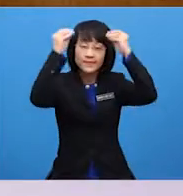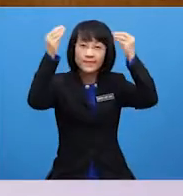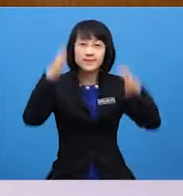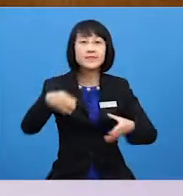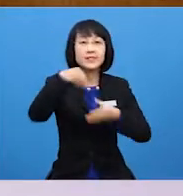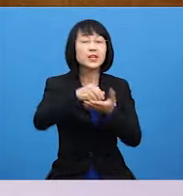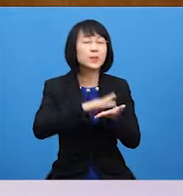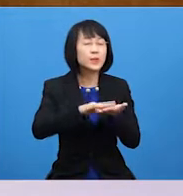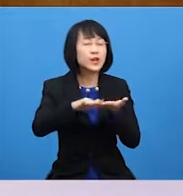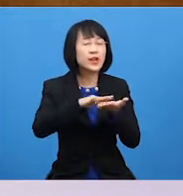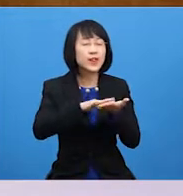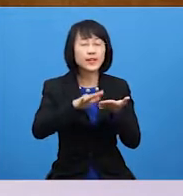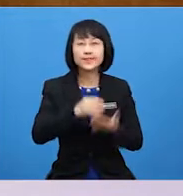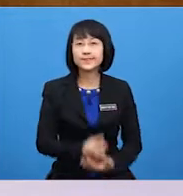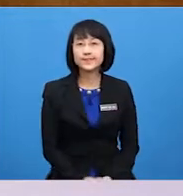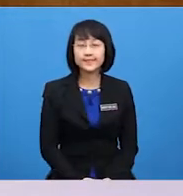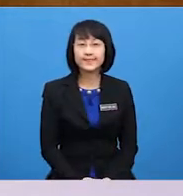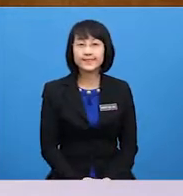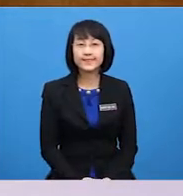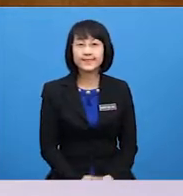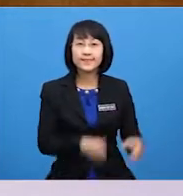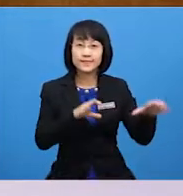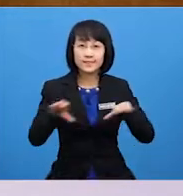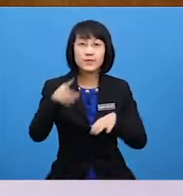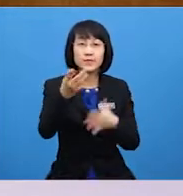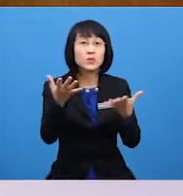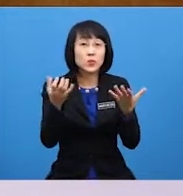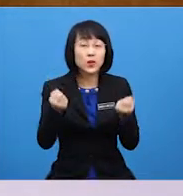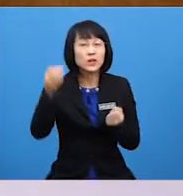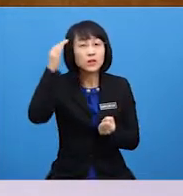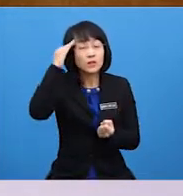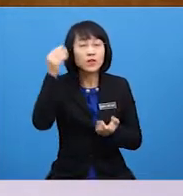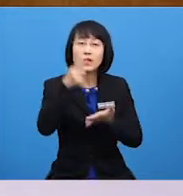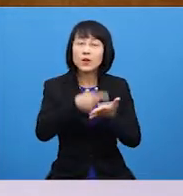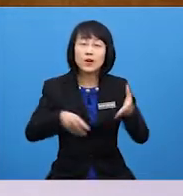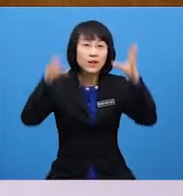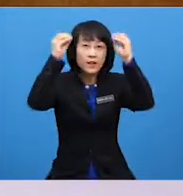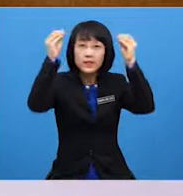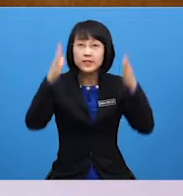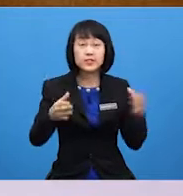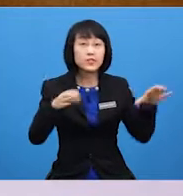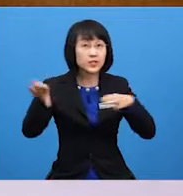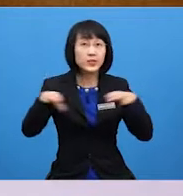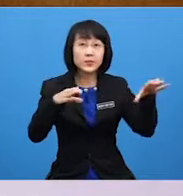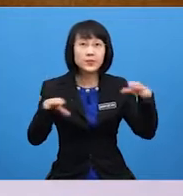braille code Do you want to know What does a teacher do?